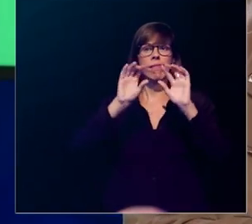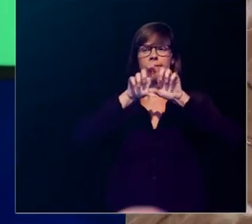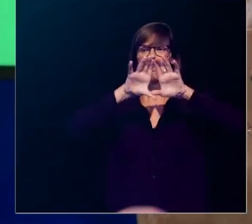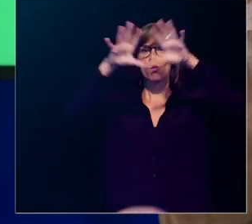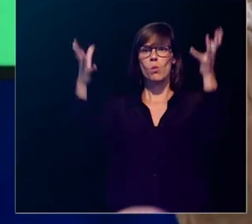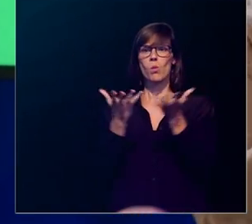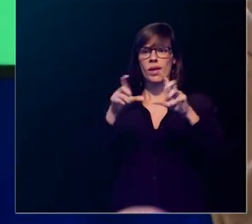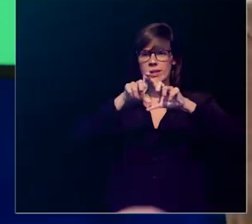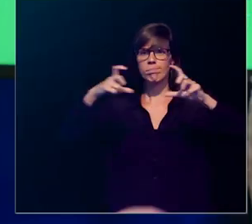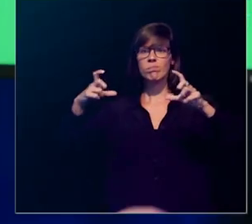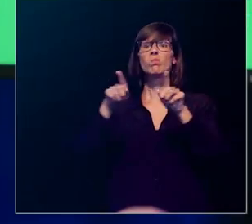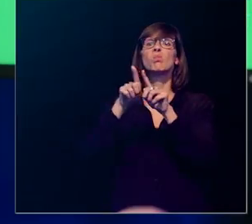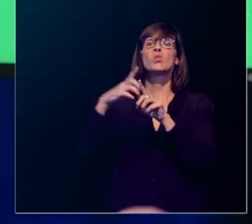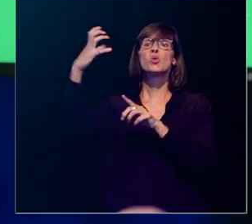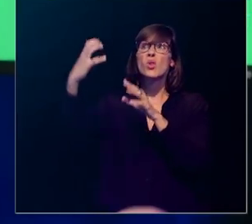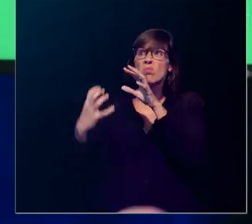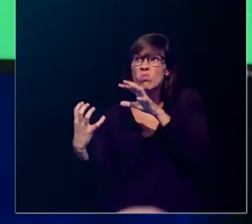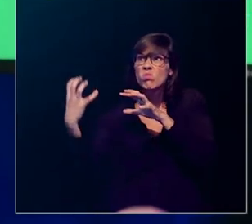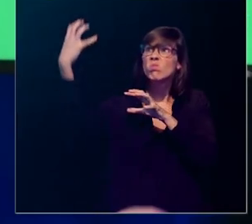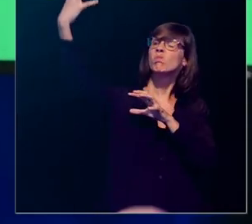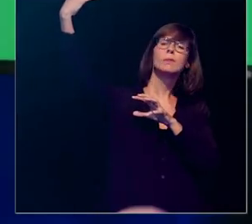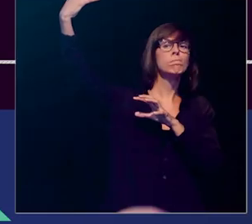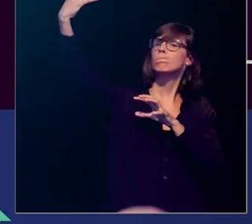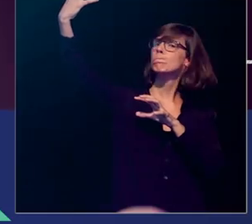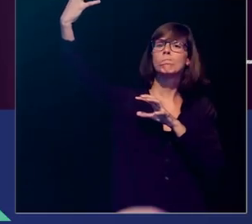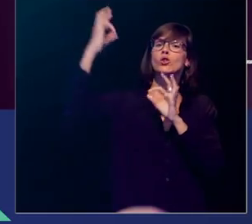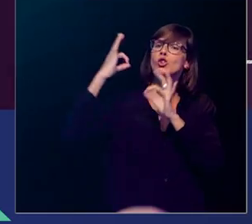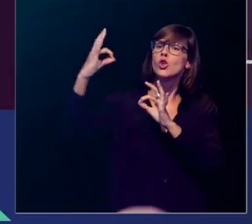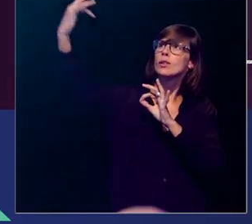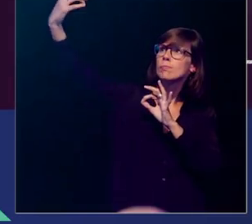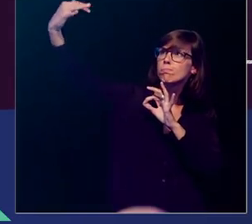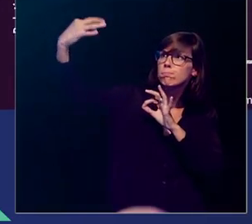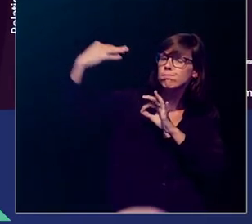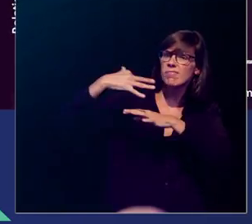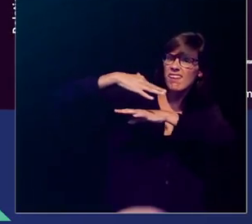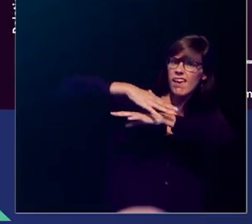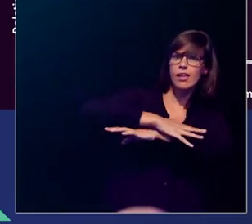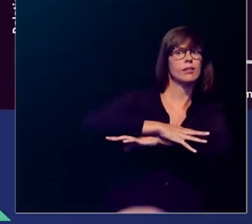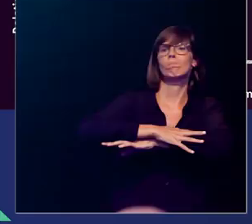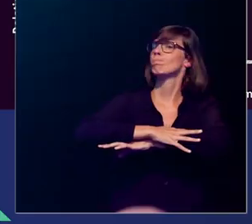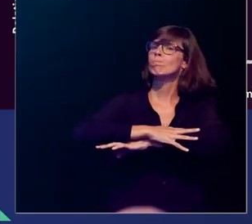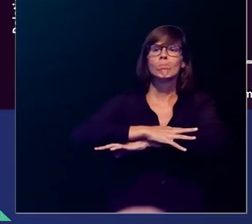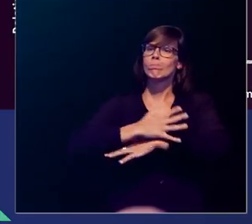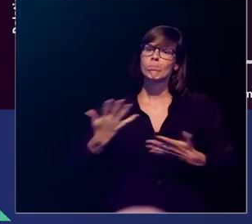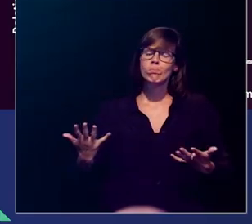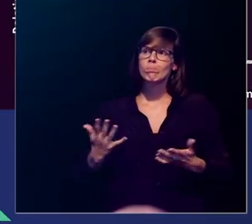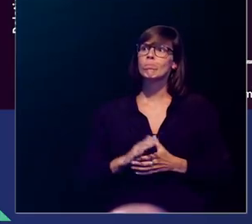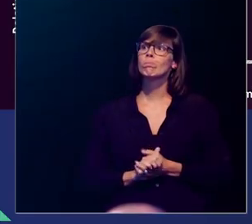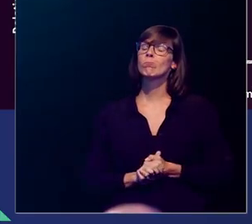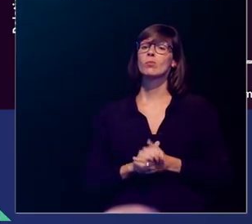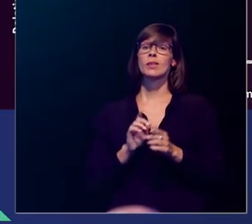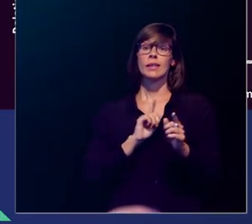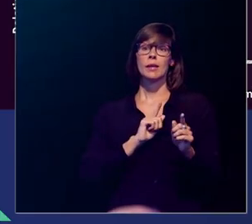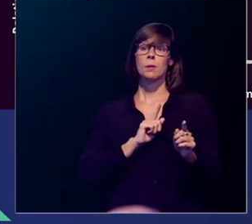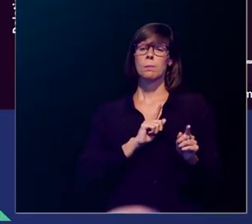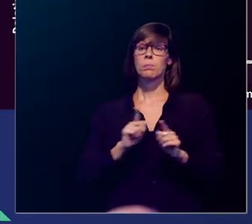komt om de juiste golflengte te hebben om in onze huid vitamine D te kunnen maken. Dus je mag in je